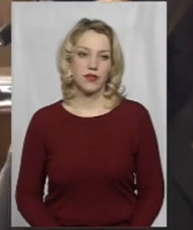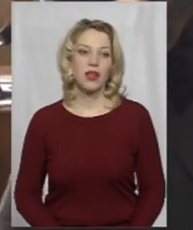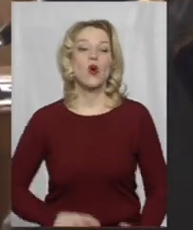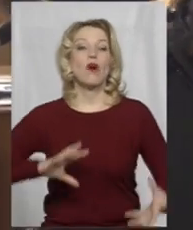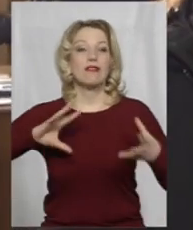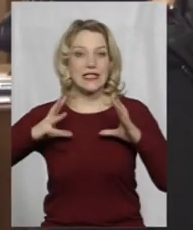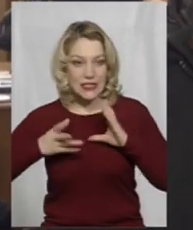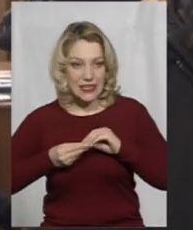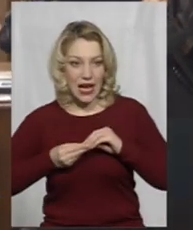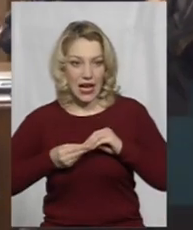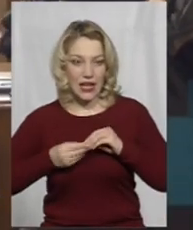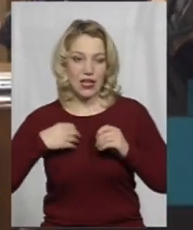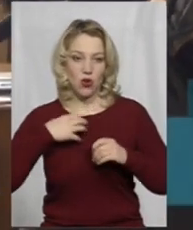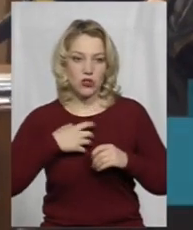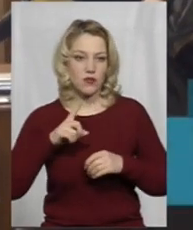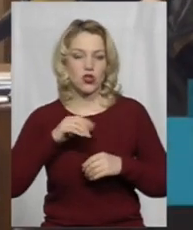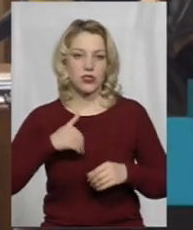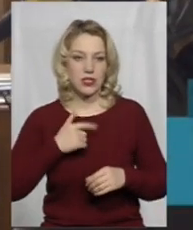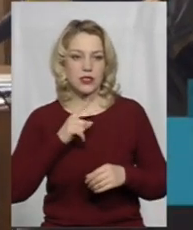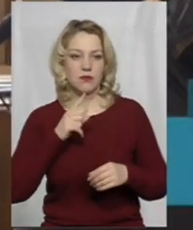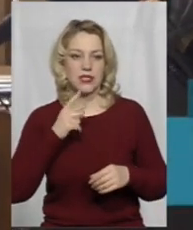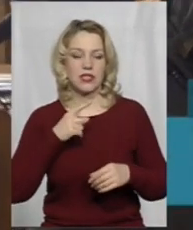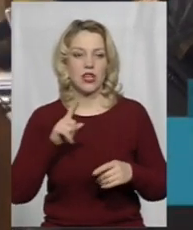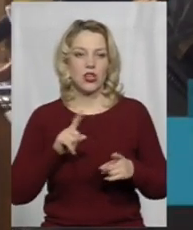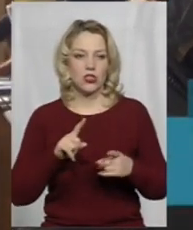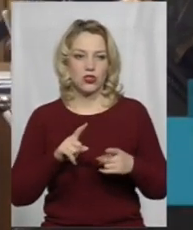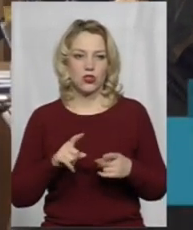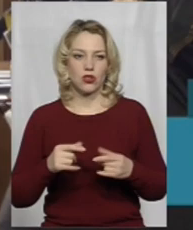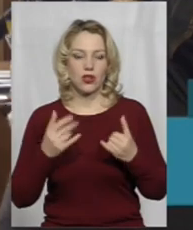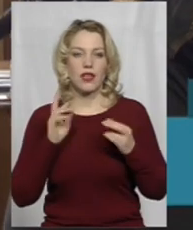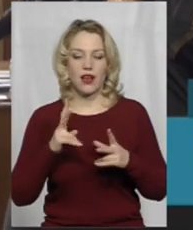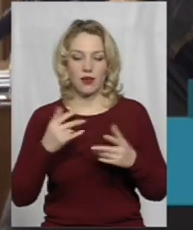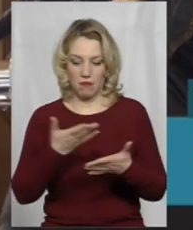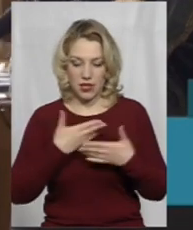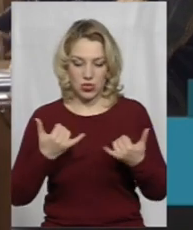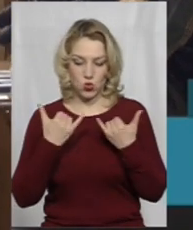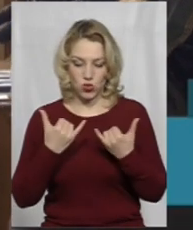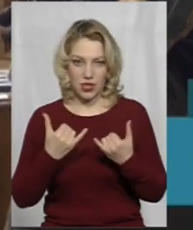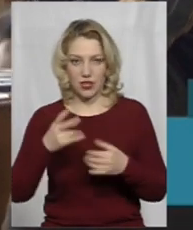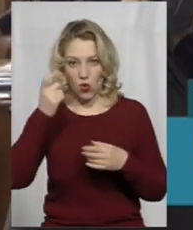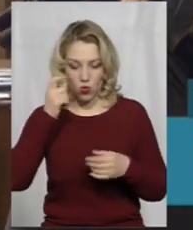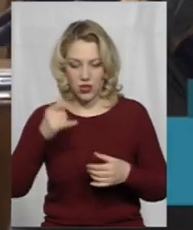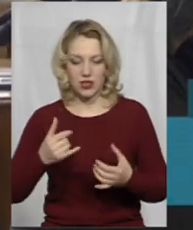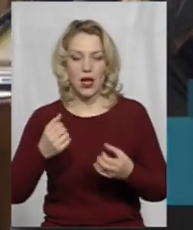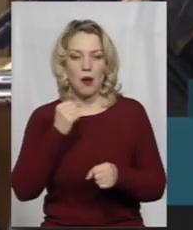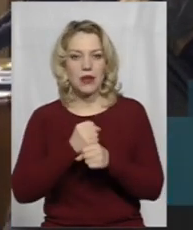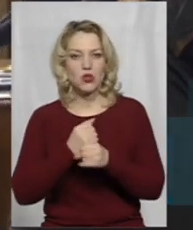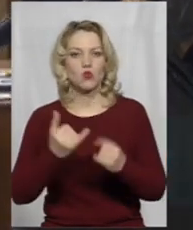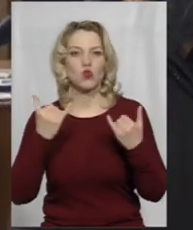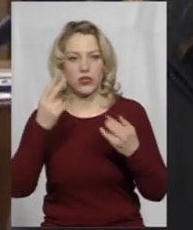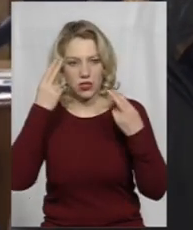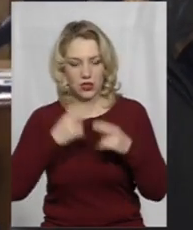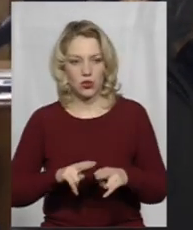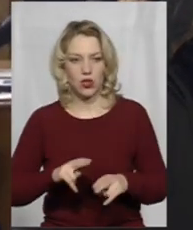Взагалі саме ми хотіли б зайнятися тим, що так як це сучасна Україна, ми працюємо з сучасними технологіями і так і далі, трошки хочемо,